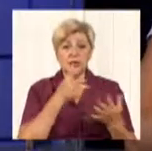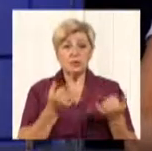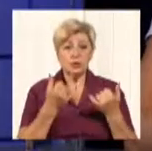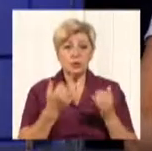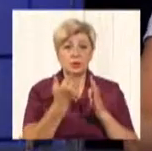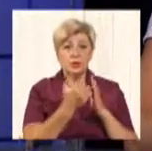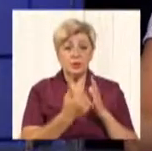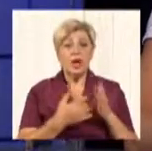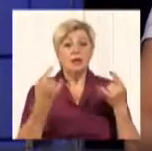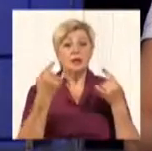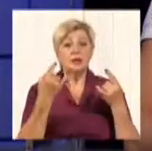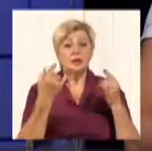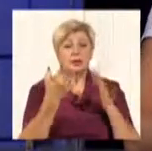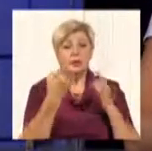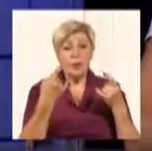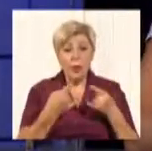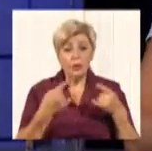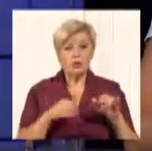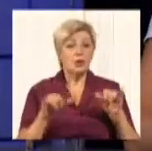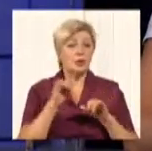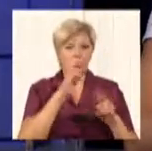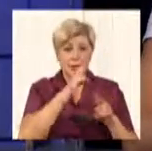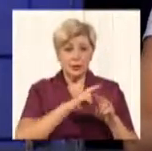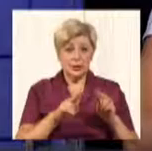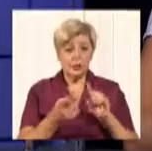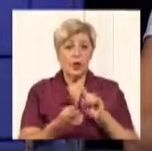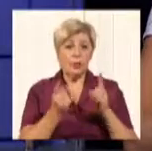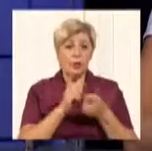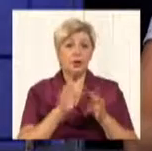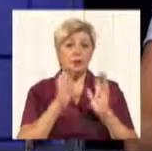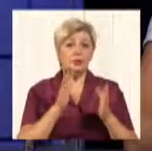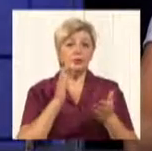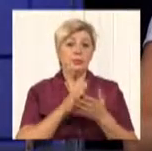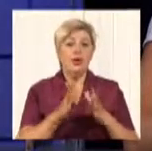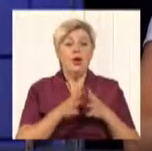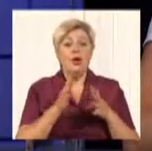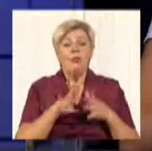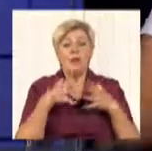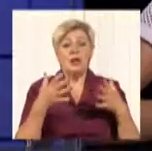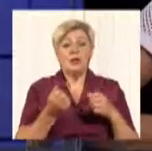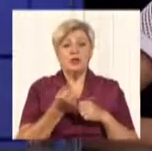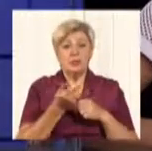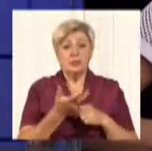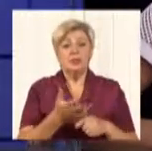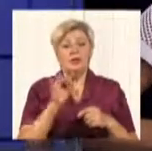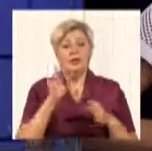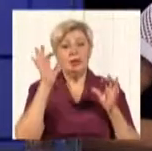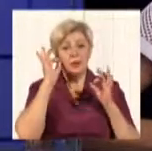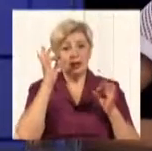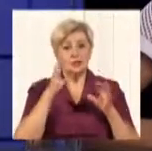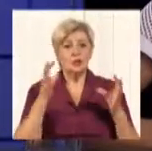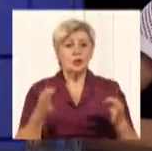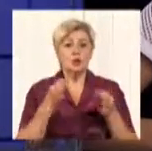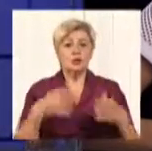нікуди не зникне, навпаки, ми будемо мати це в більшій кількості і якості. Тобто, я вважаю, що нічого страшного